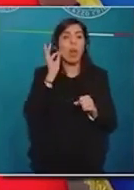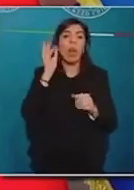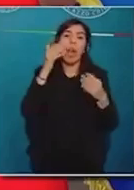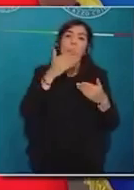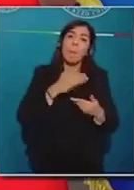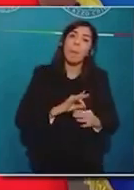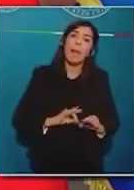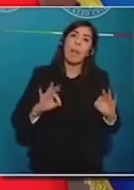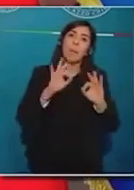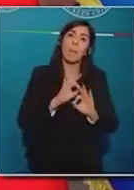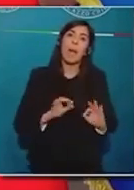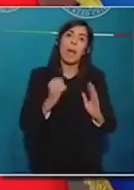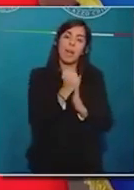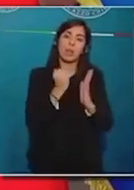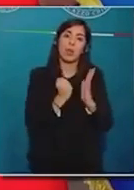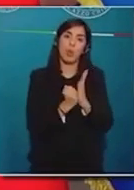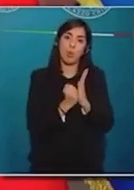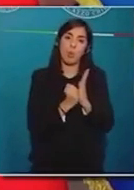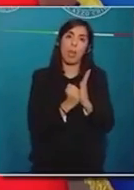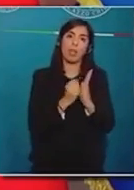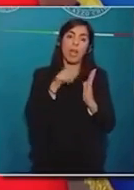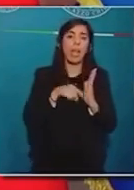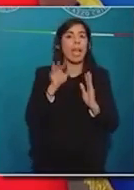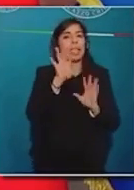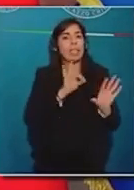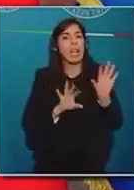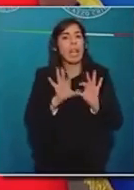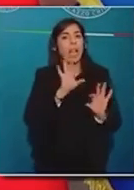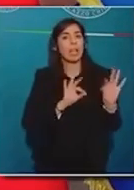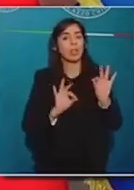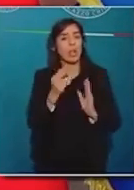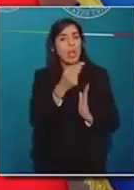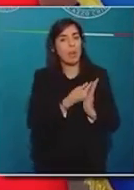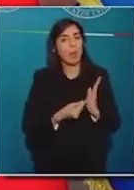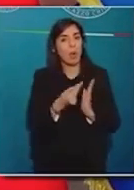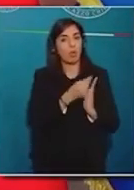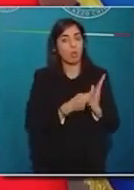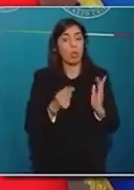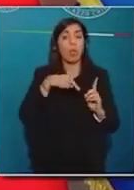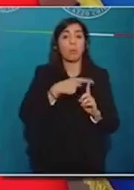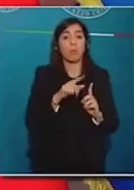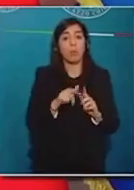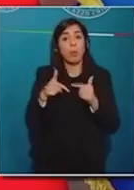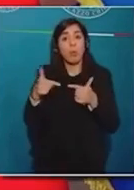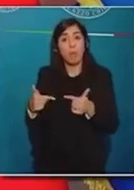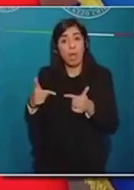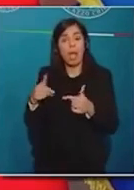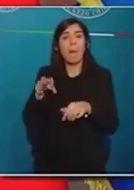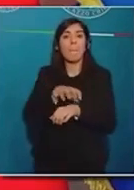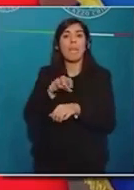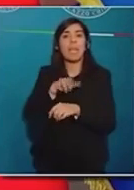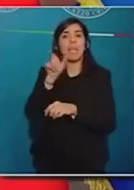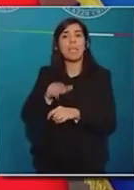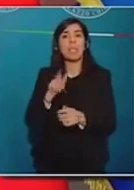documento e per selezionare tutti i progetti, sia faremmo un torto al Ministro per gli Affari Europei, a